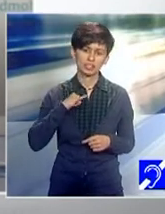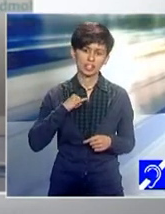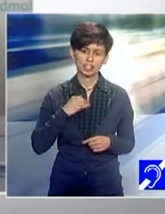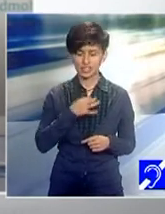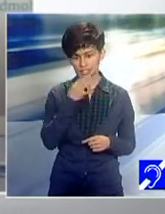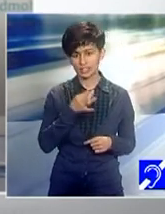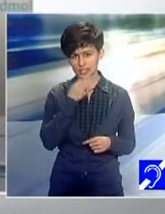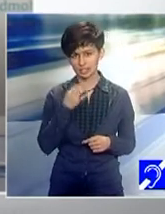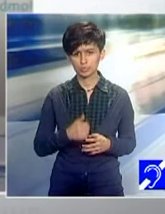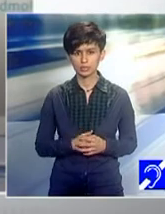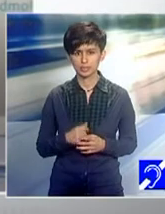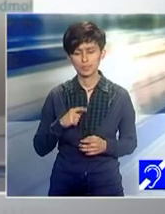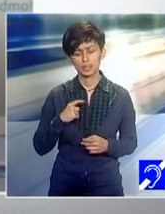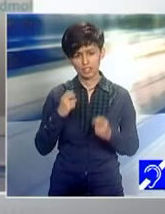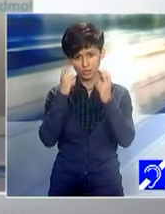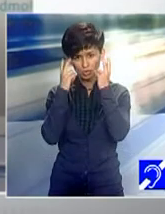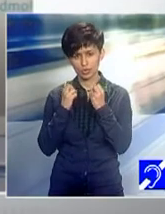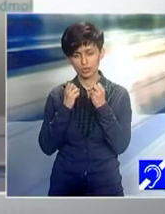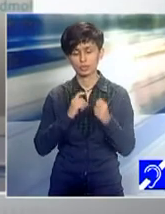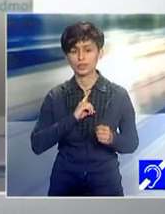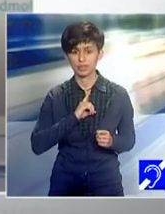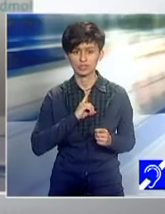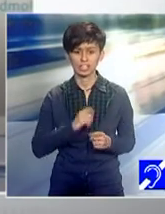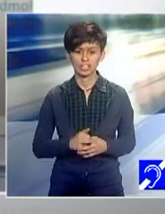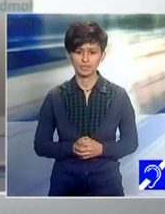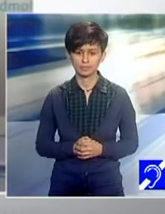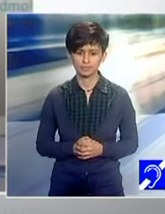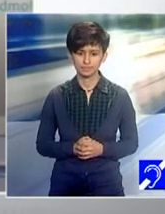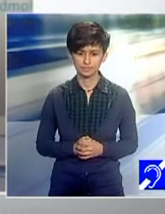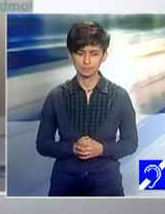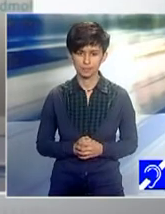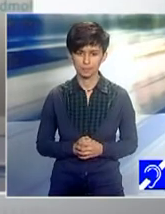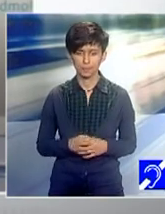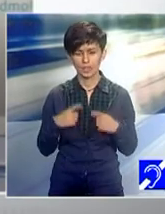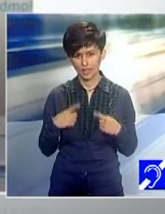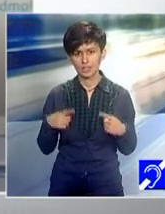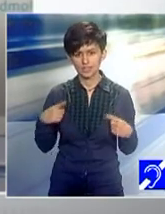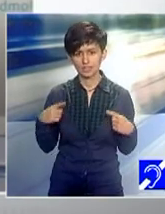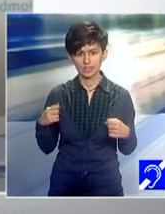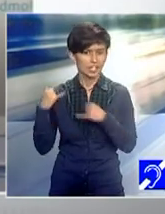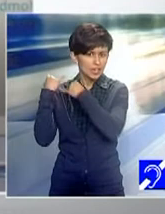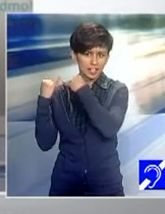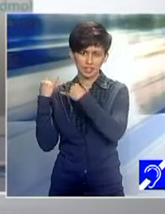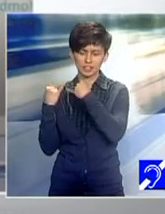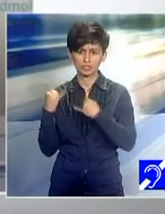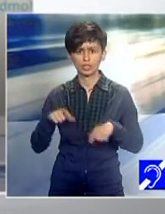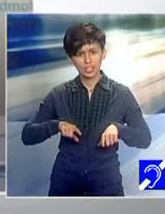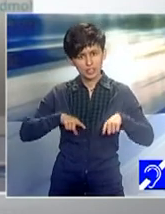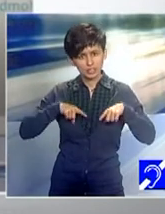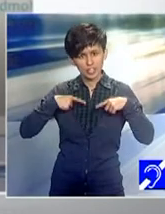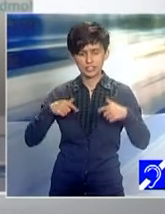la care am ajuns eu personal. Fiecare istorie de viață are ceva fascinant și ceva